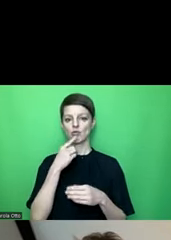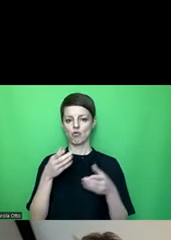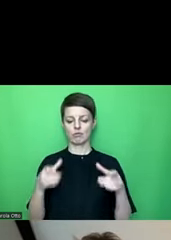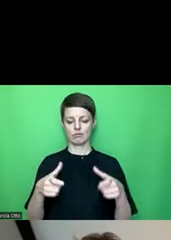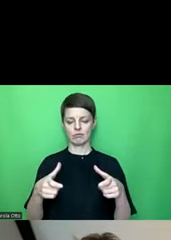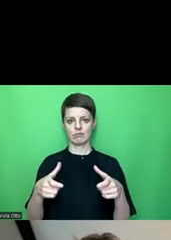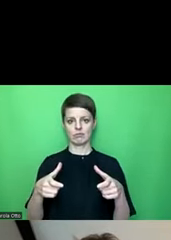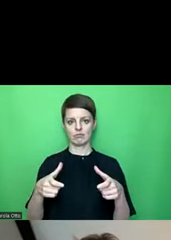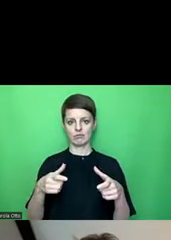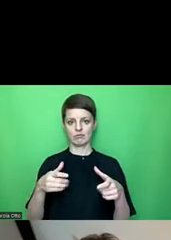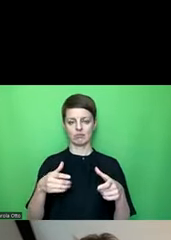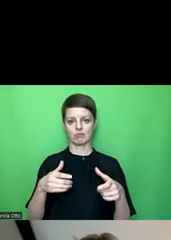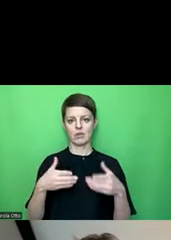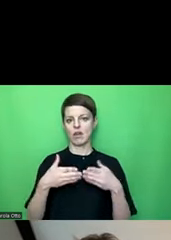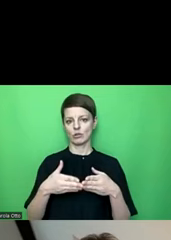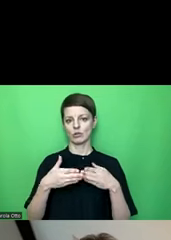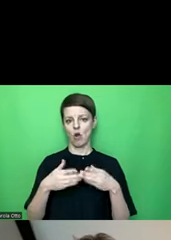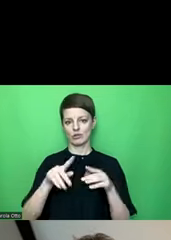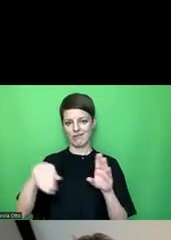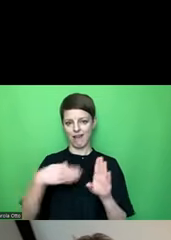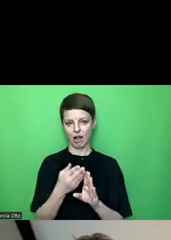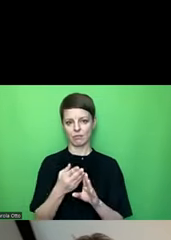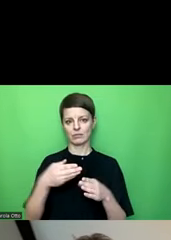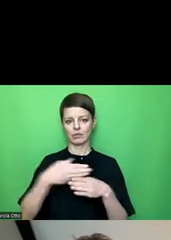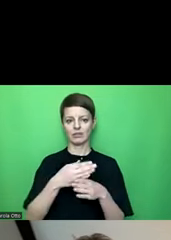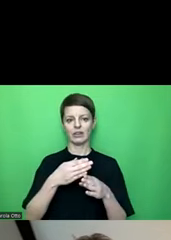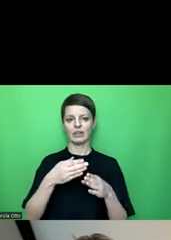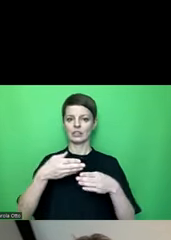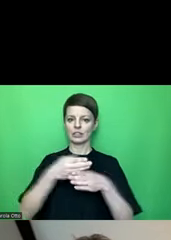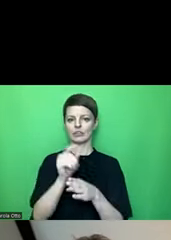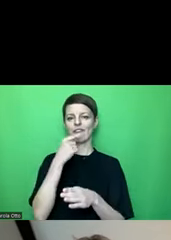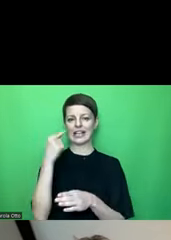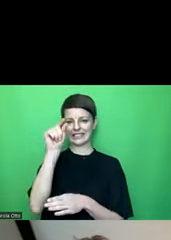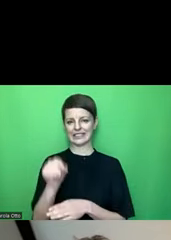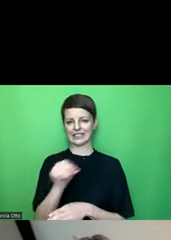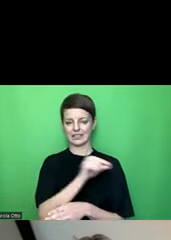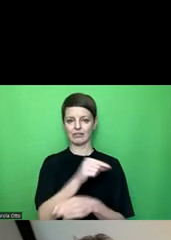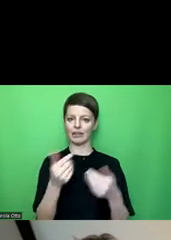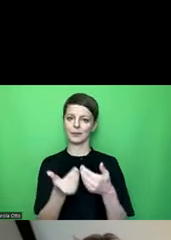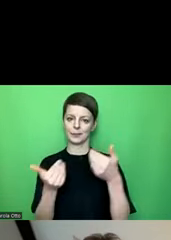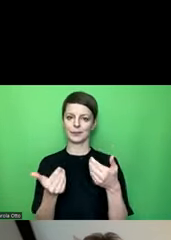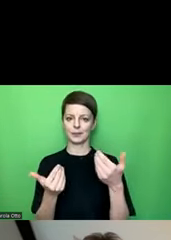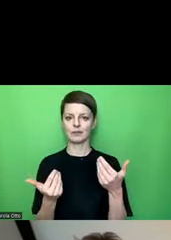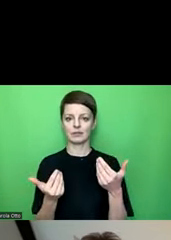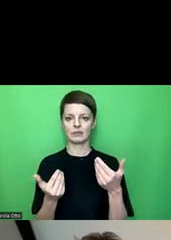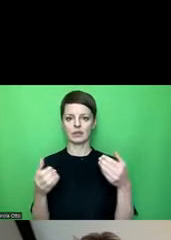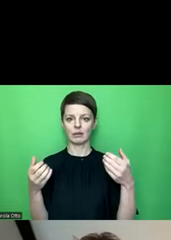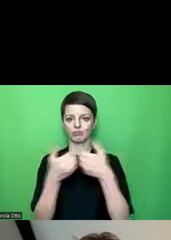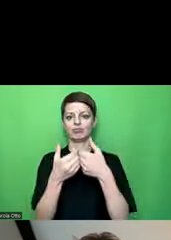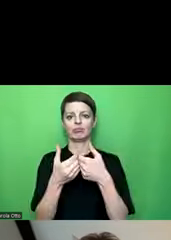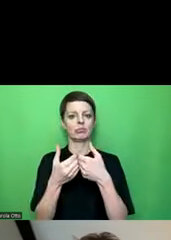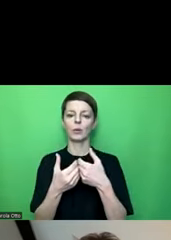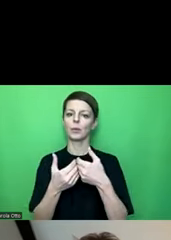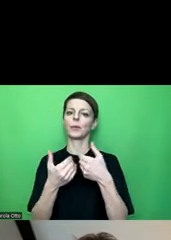Also ein Kuchendiagramm und dann würde ich einfach sagen, ich lasse mir hier so einen Zwischenstrich machen, das ist schon wesentlich